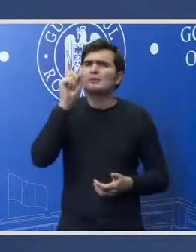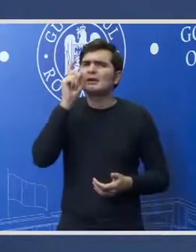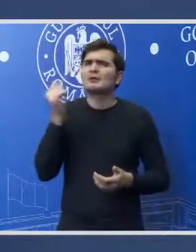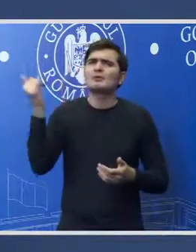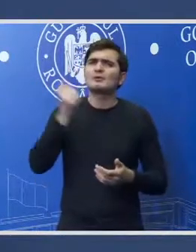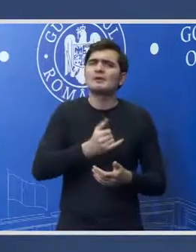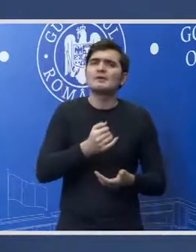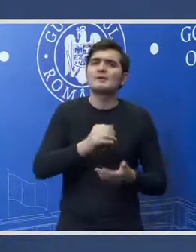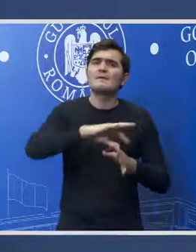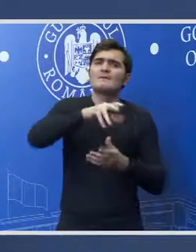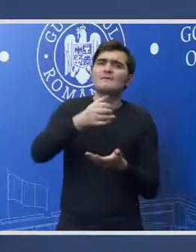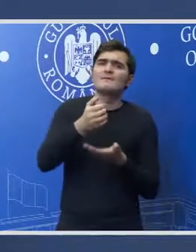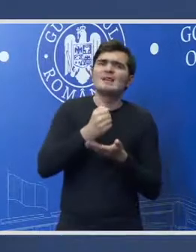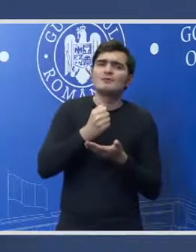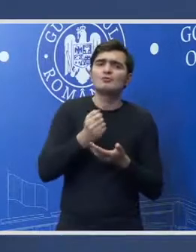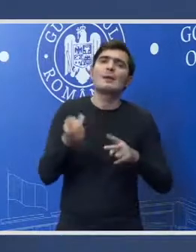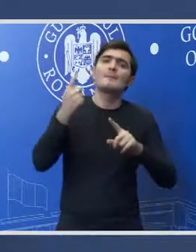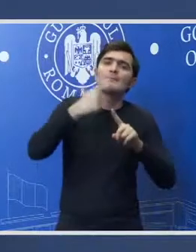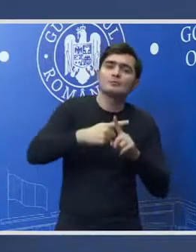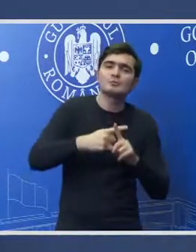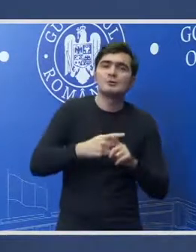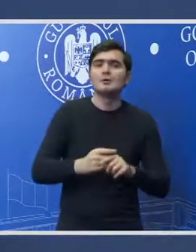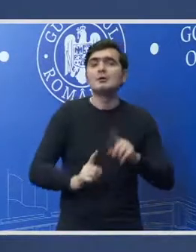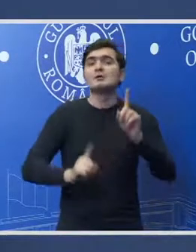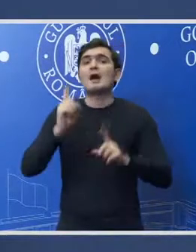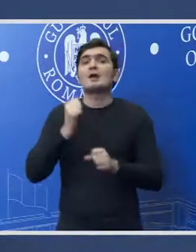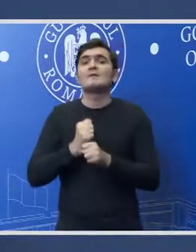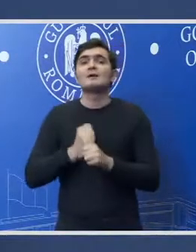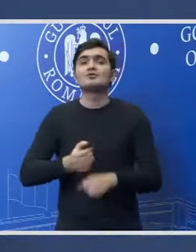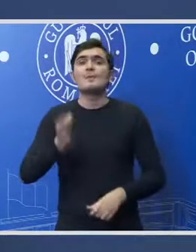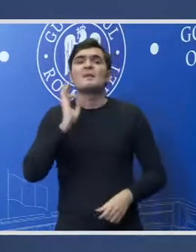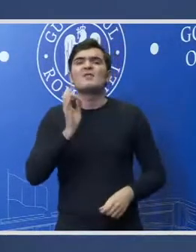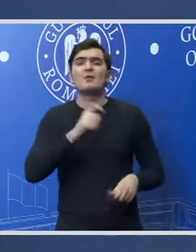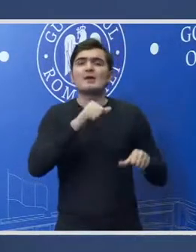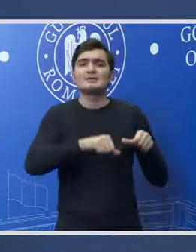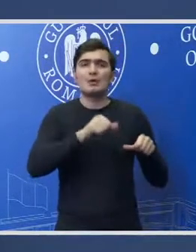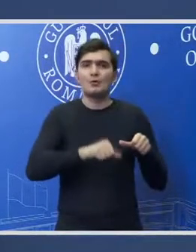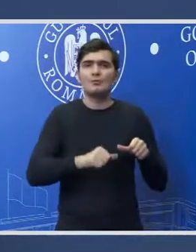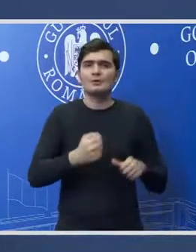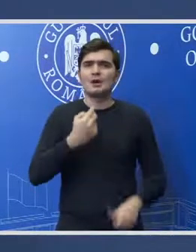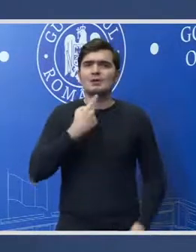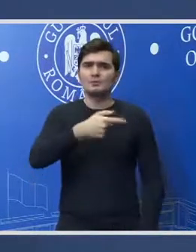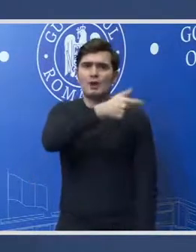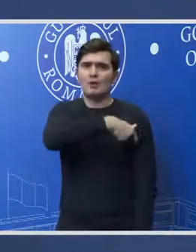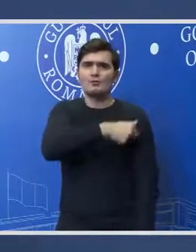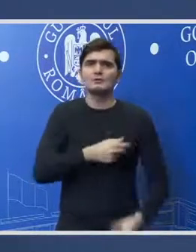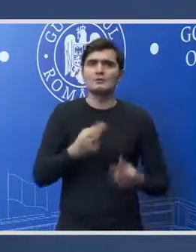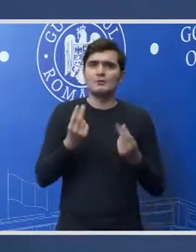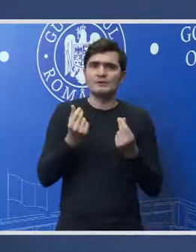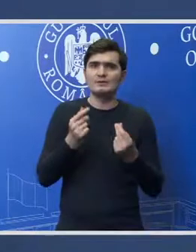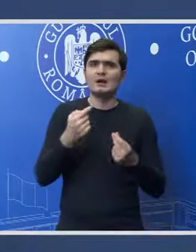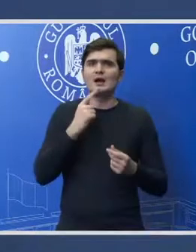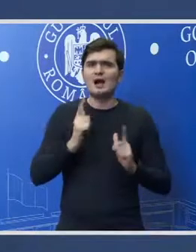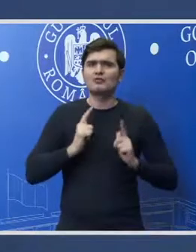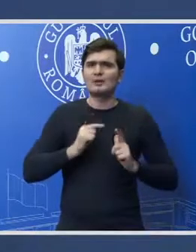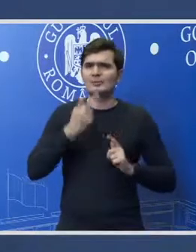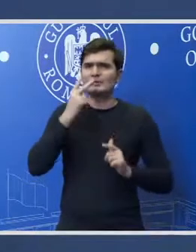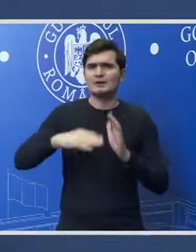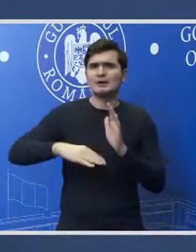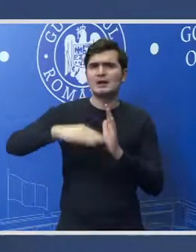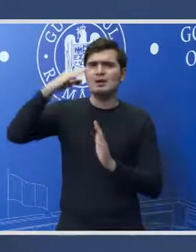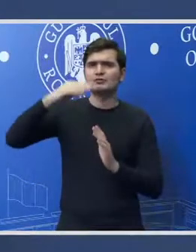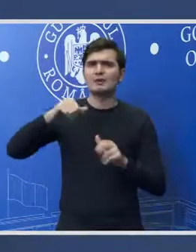Din performanța economică. Peste așteptări, dacă vă uitați acolo, Consiliul Fiscal spune că se așteaptă la o creștere economică între